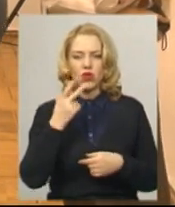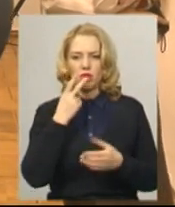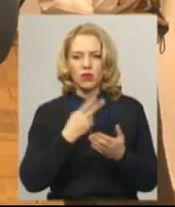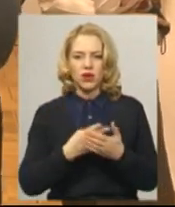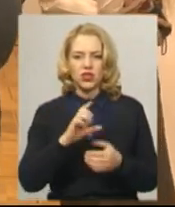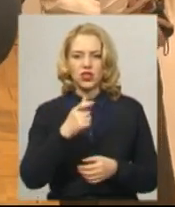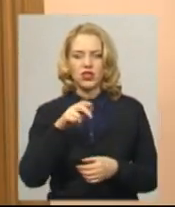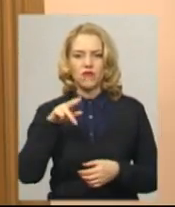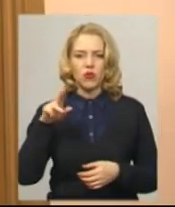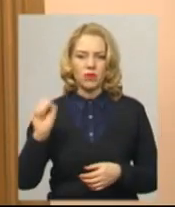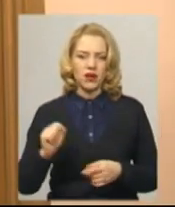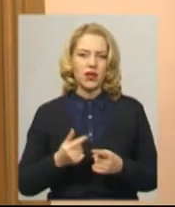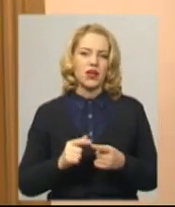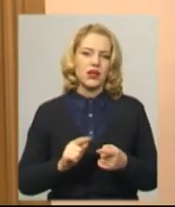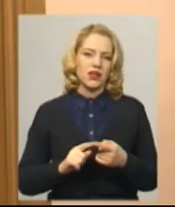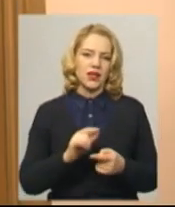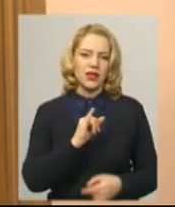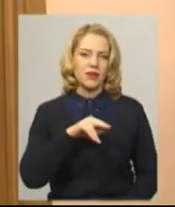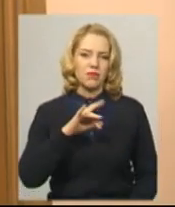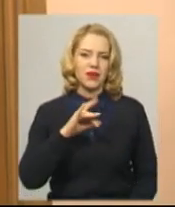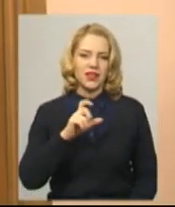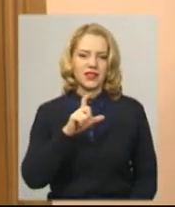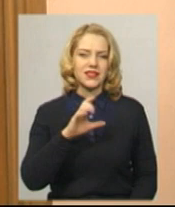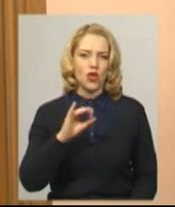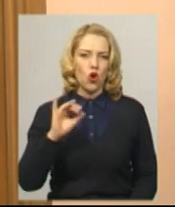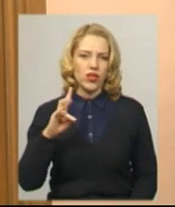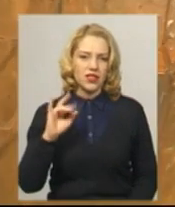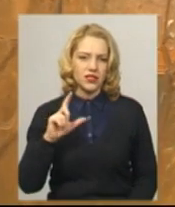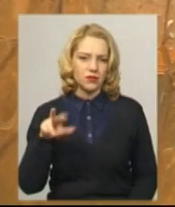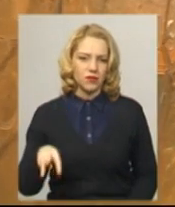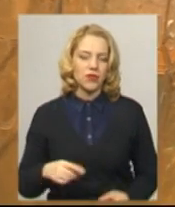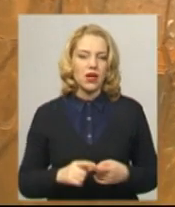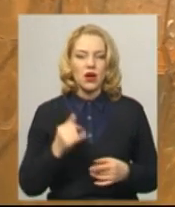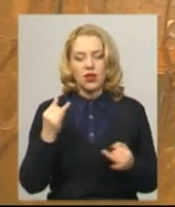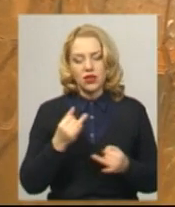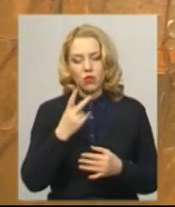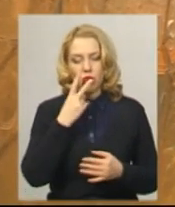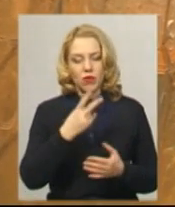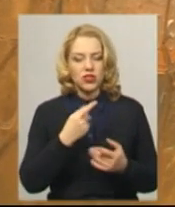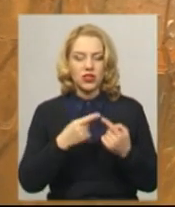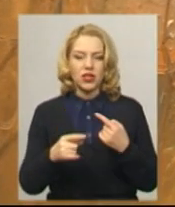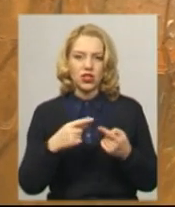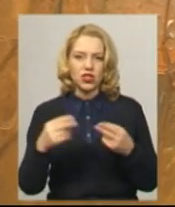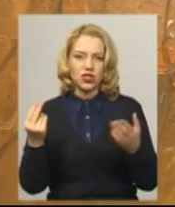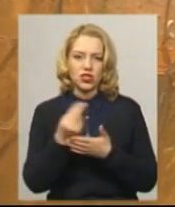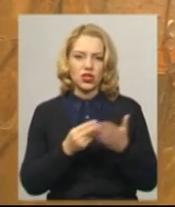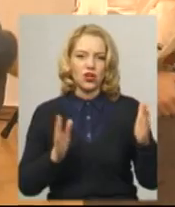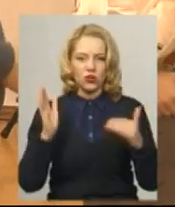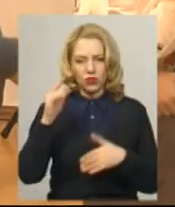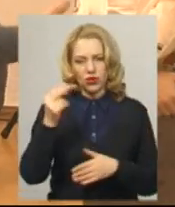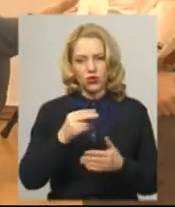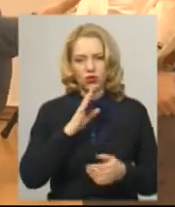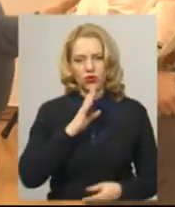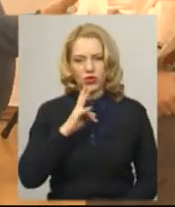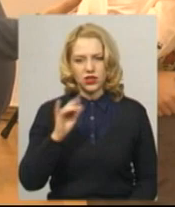Європі імпресіонізм. Едвард Міллер ділиться. Цікаво було побачити інші роботи художниці, виконані в інших стилях.